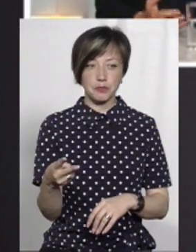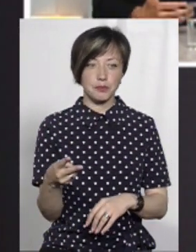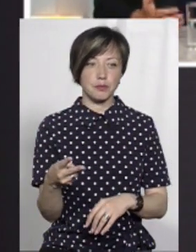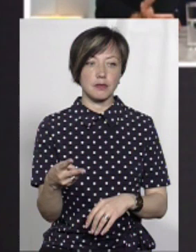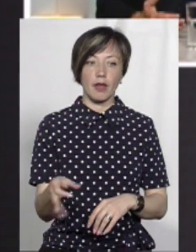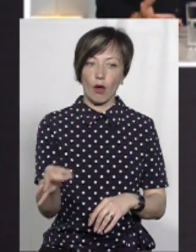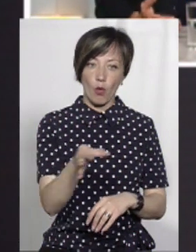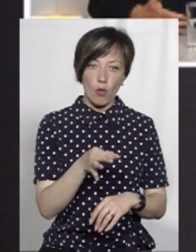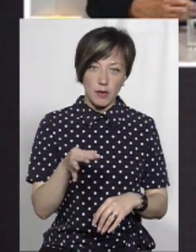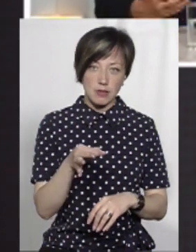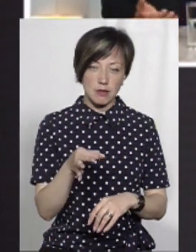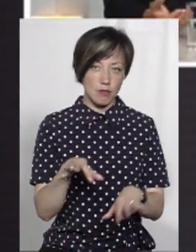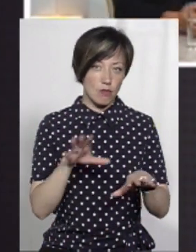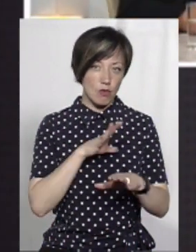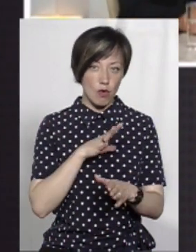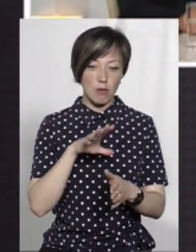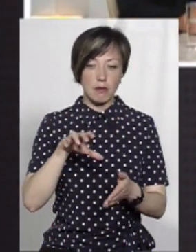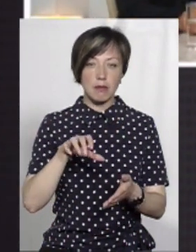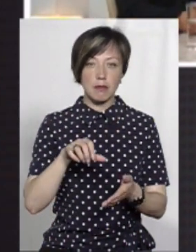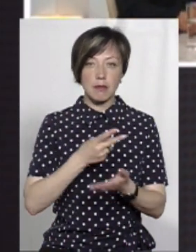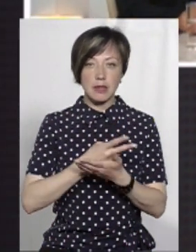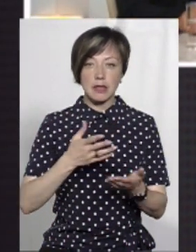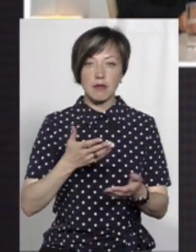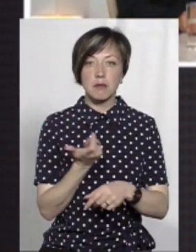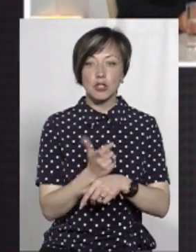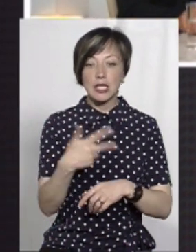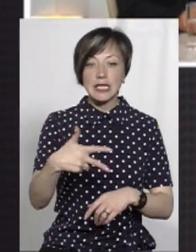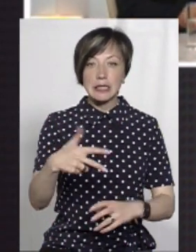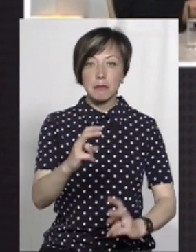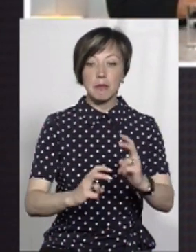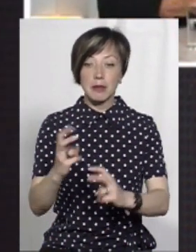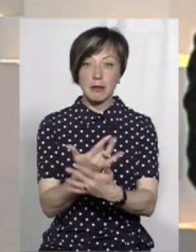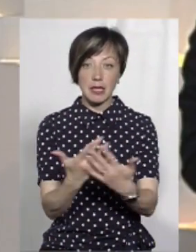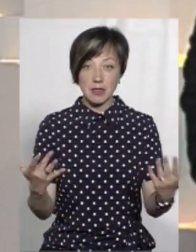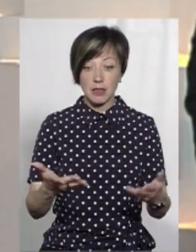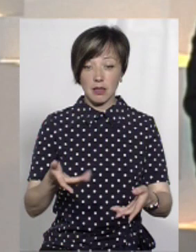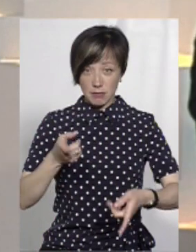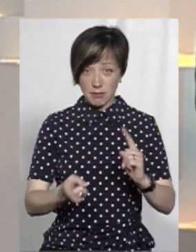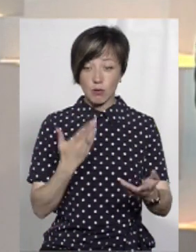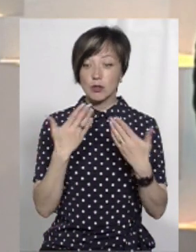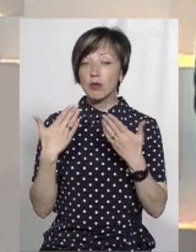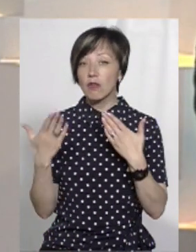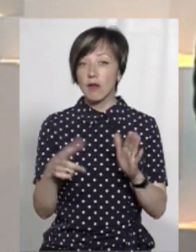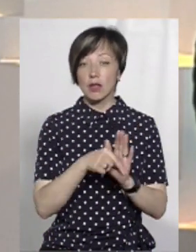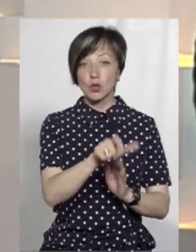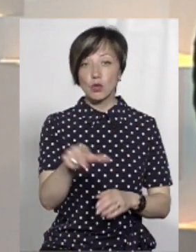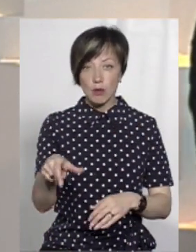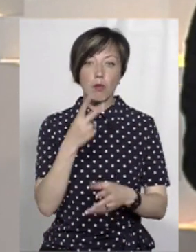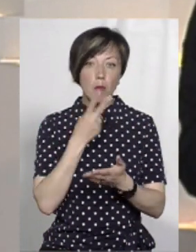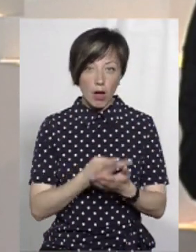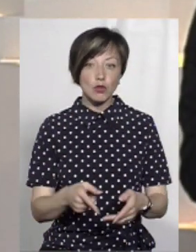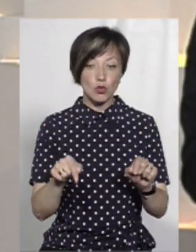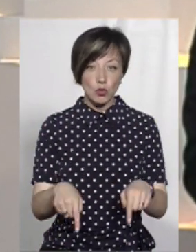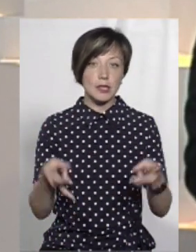нас, на області і так далі, було представлено наших понад 30 підприємств. Вони наживо поспілкувалися з людьми, вони